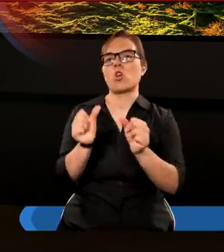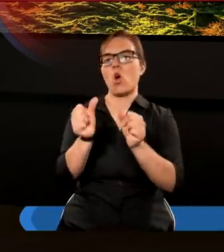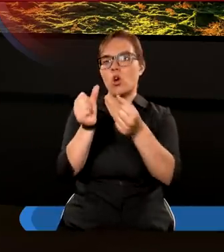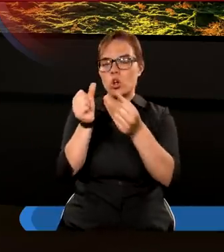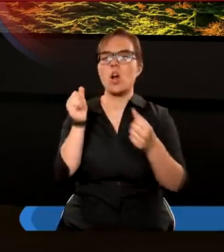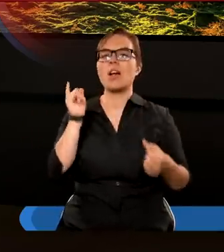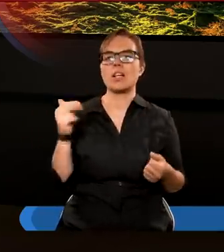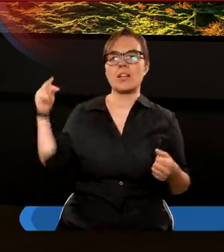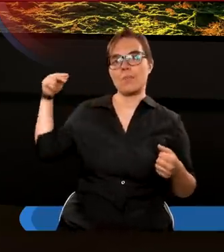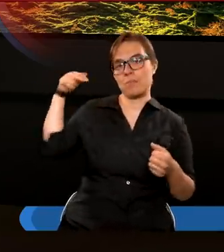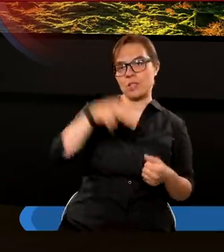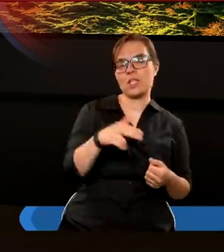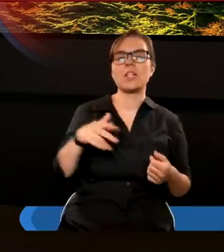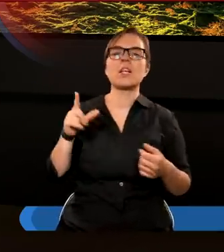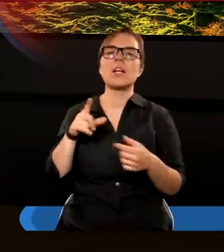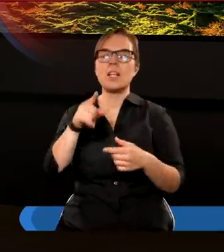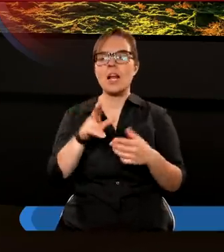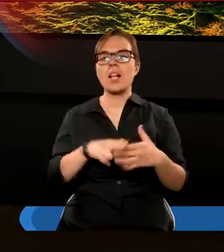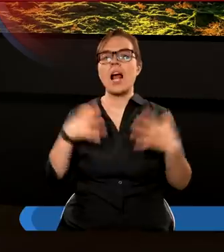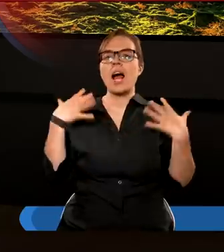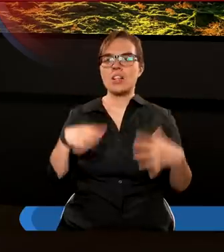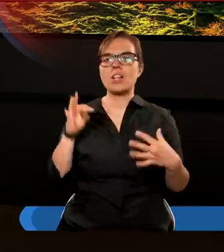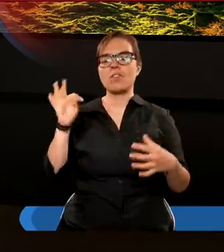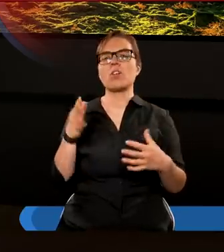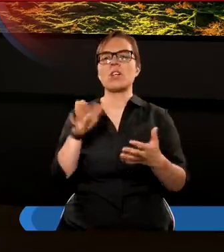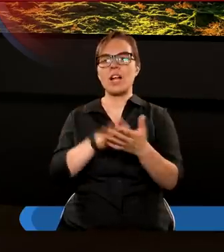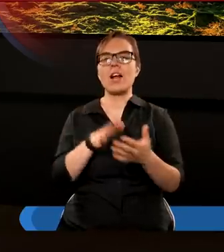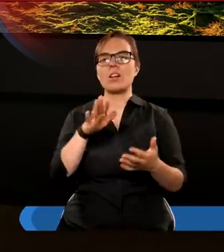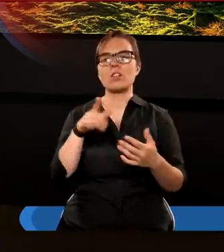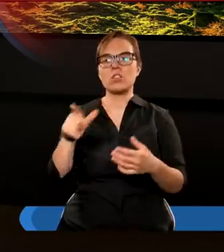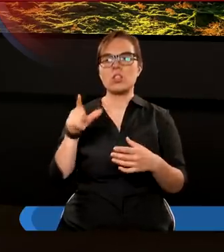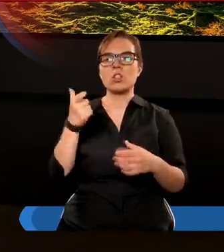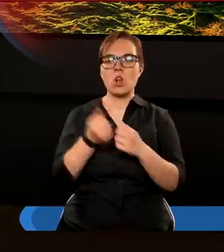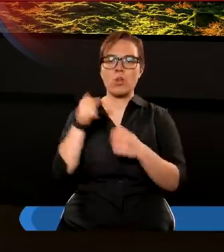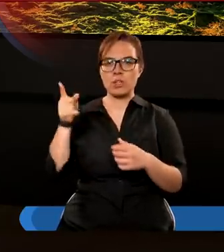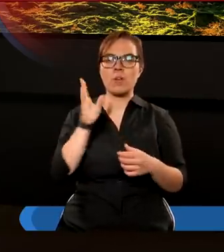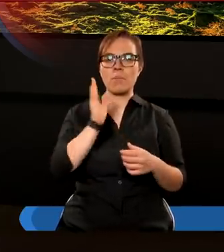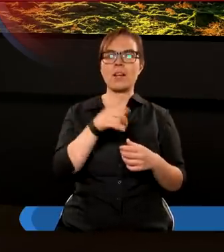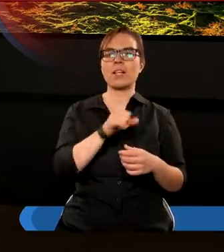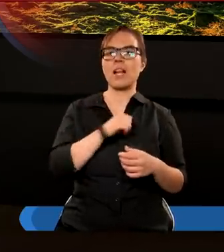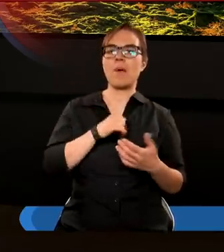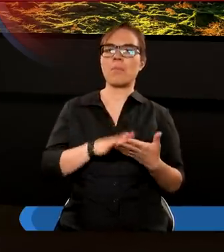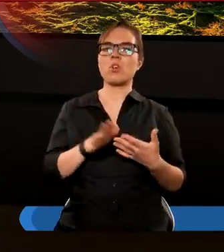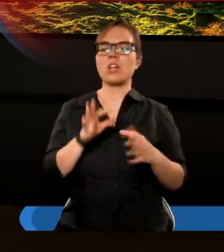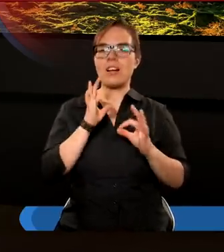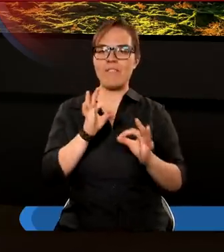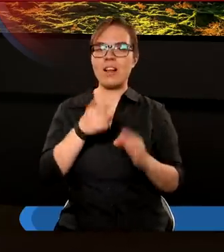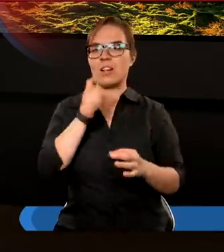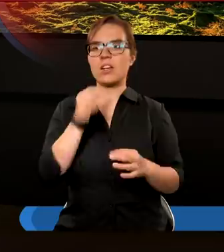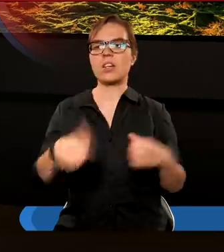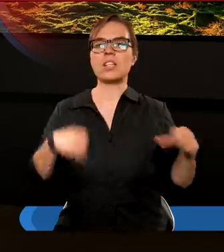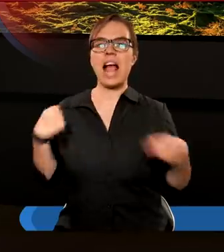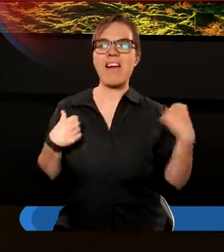i przyjmie z nami na swoje czoło lub na swoją rękę, to on pić będzie samo czyste wino